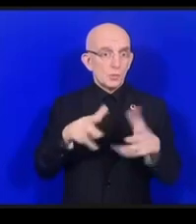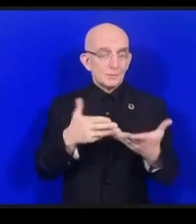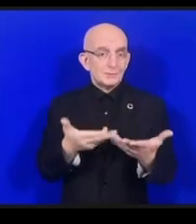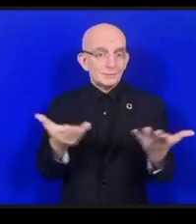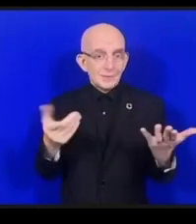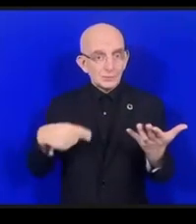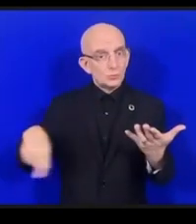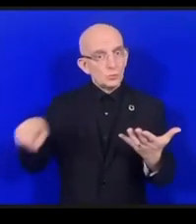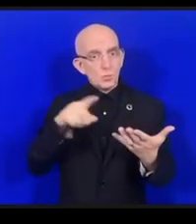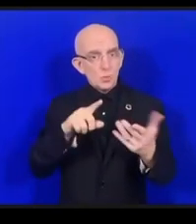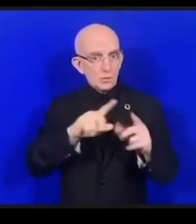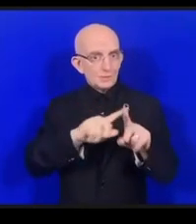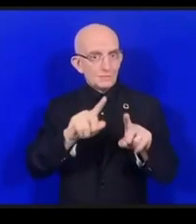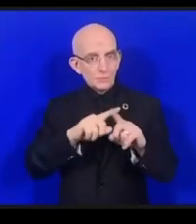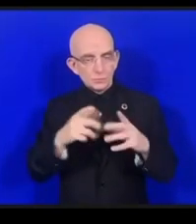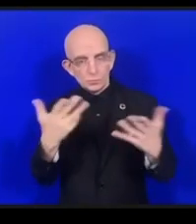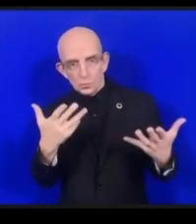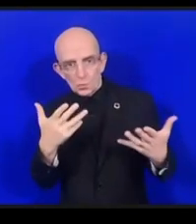そして